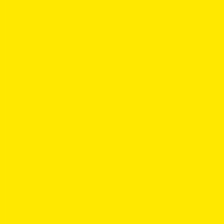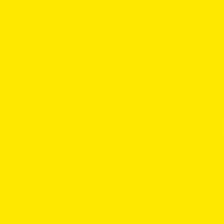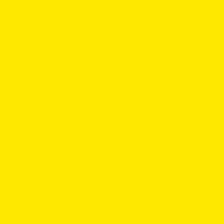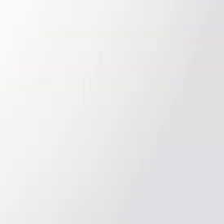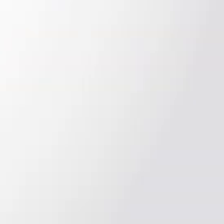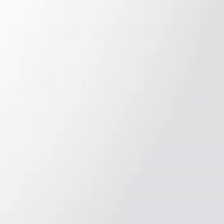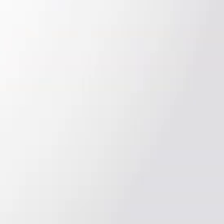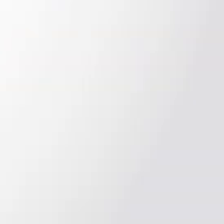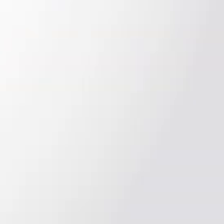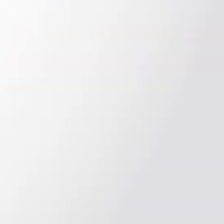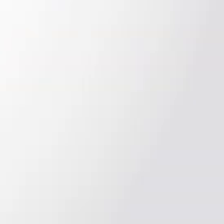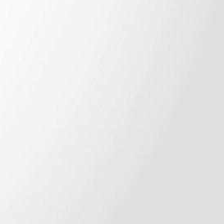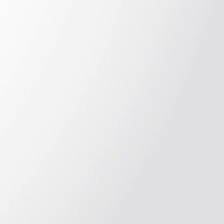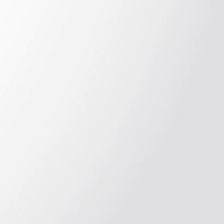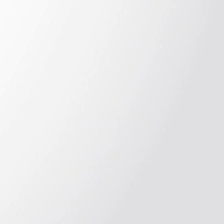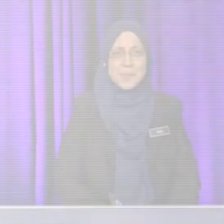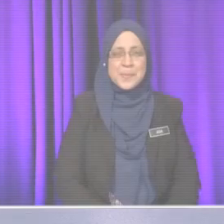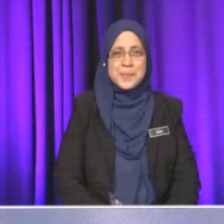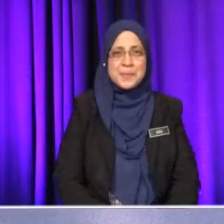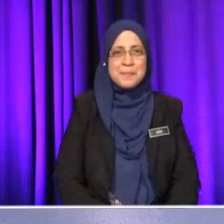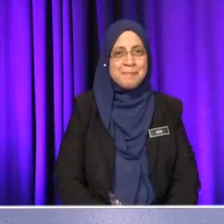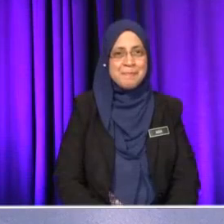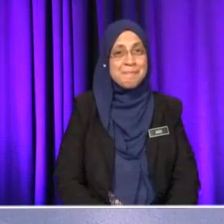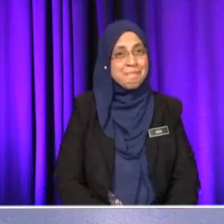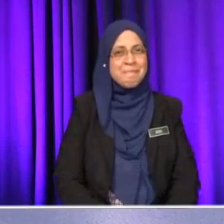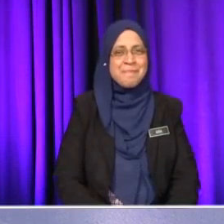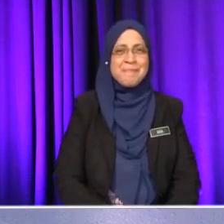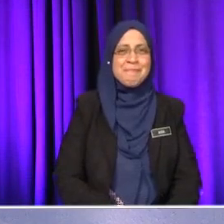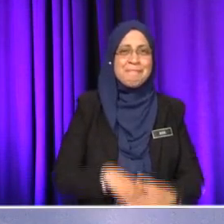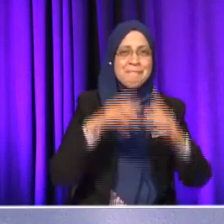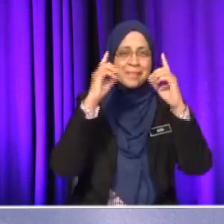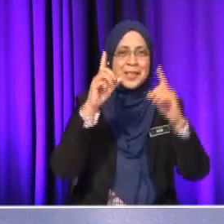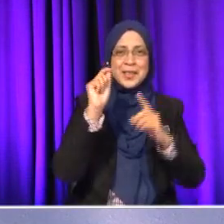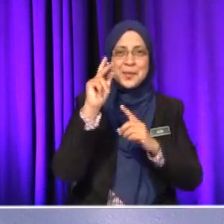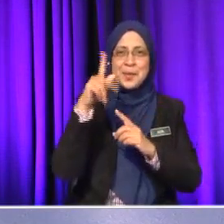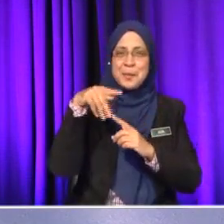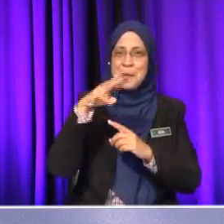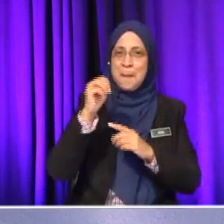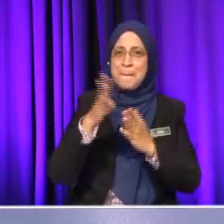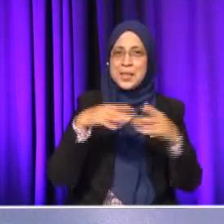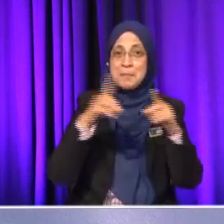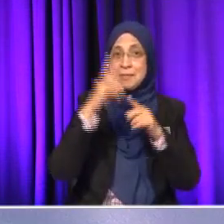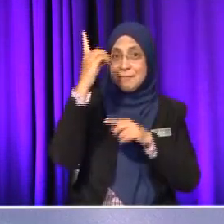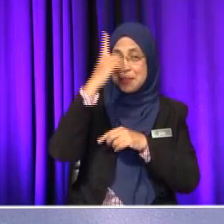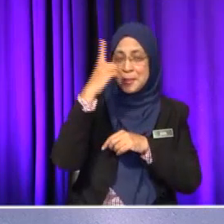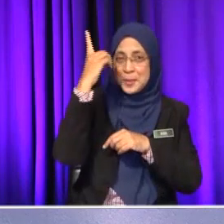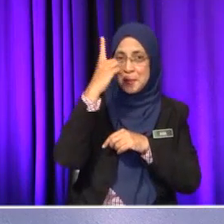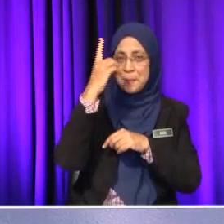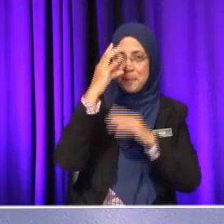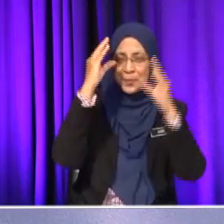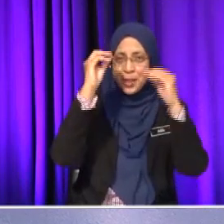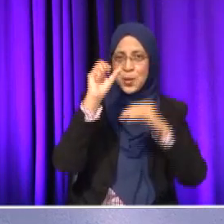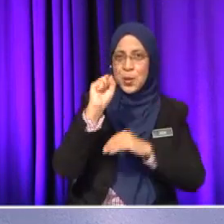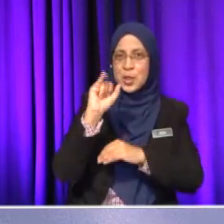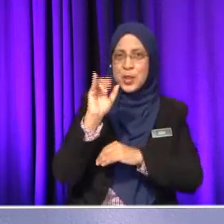Dedeh TV KPM Ya betul, ini Dedeh TV KPM bersama dengan saya Den dan juga Encik Gu Syukri